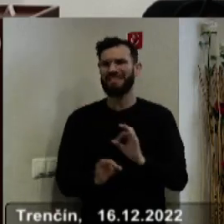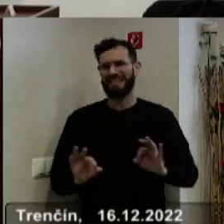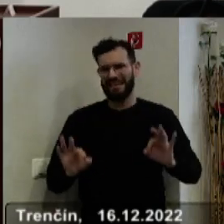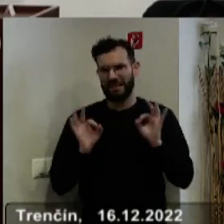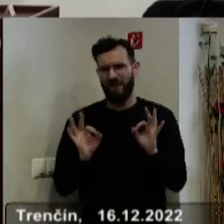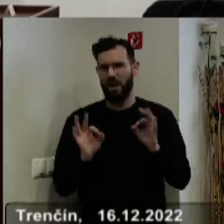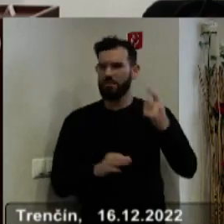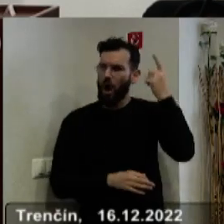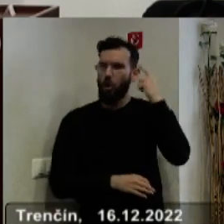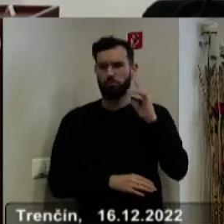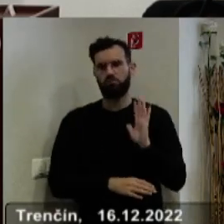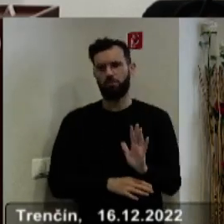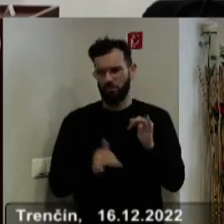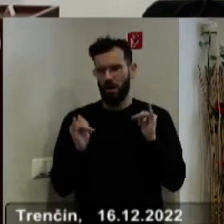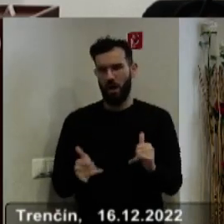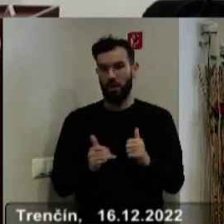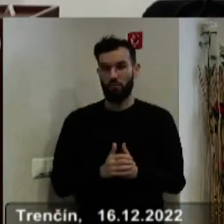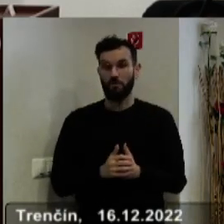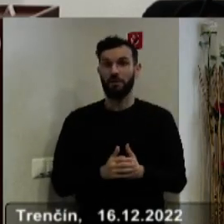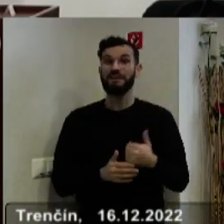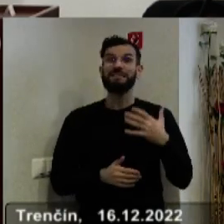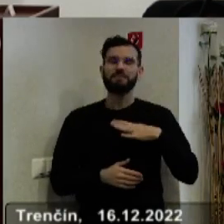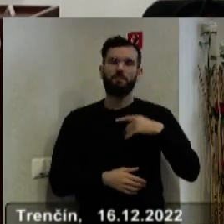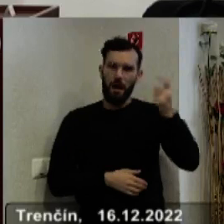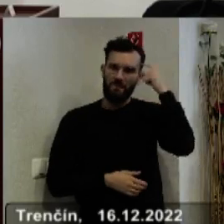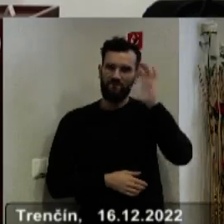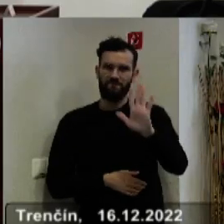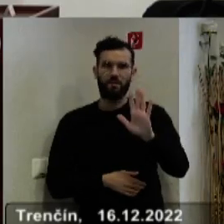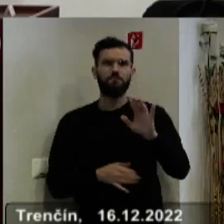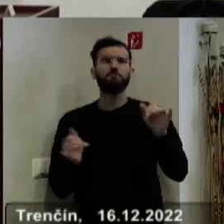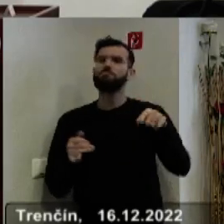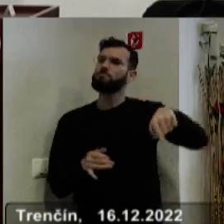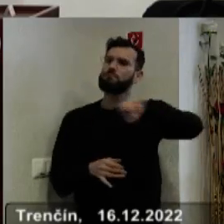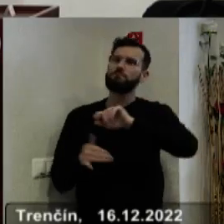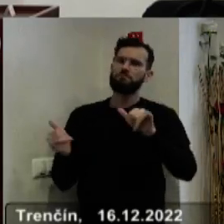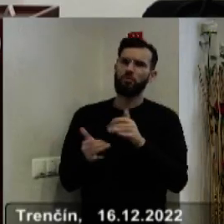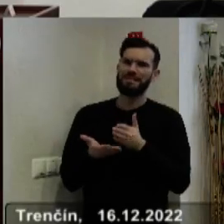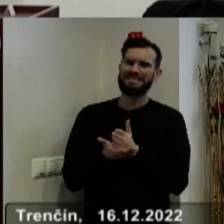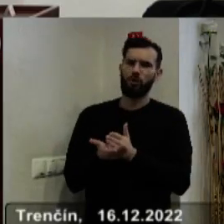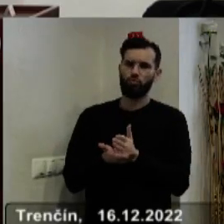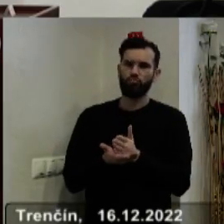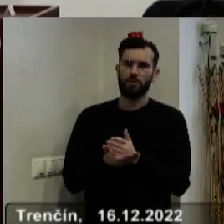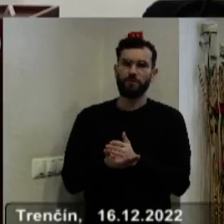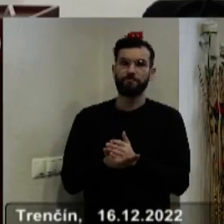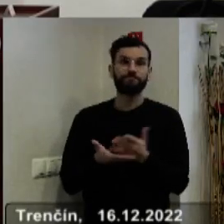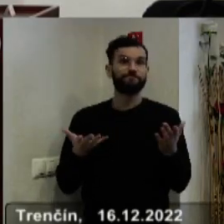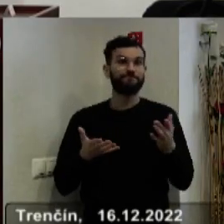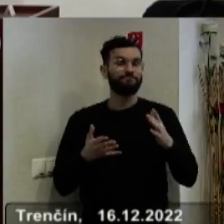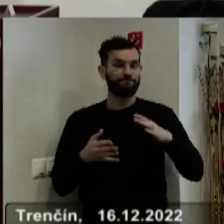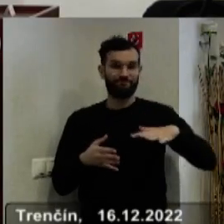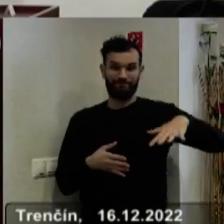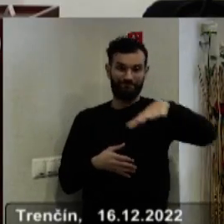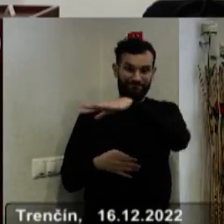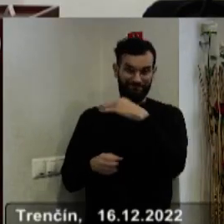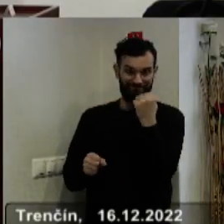odborná a veľmi kvalitná. A chcem, aby ste to počuli, lebo oni si to zaslúžia, aby to tu bolo povedané. Celý ten odbor